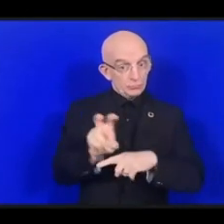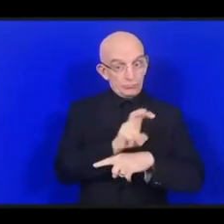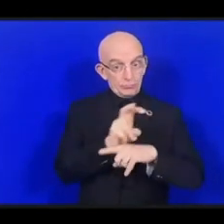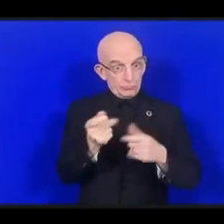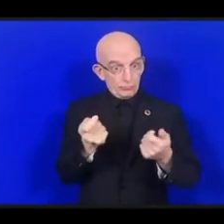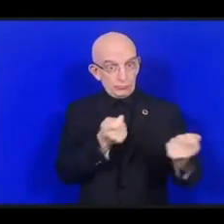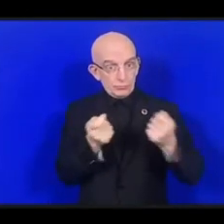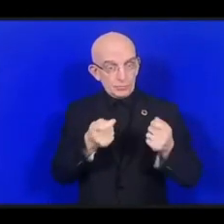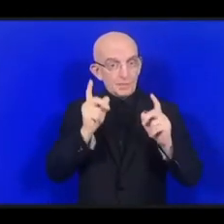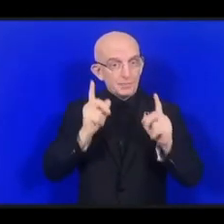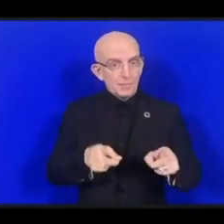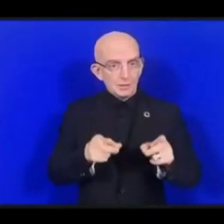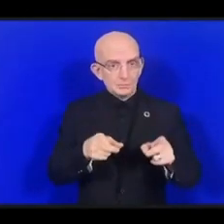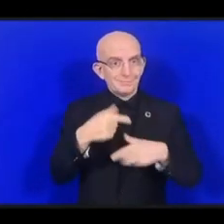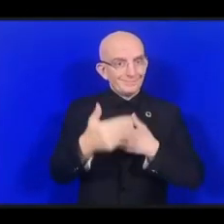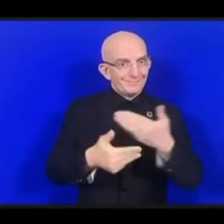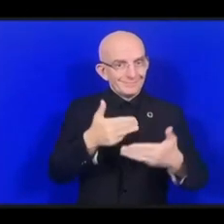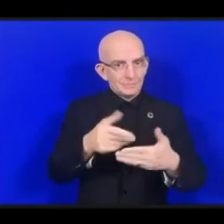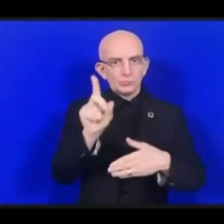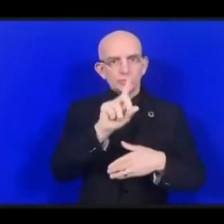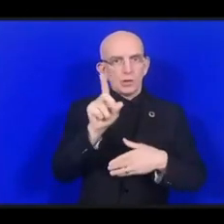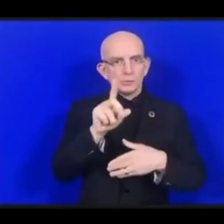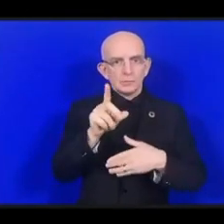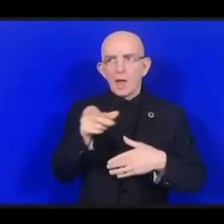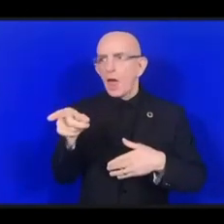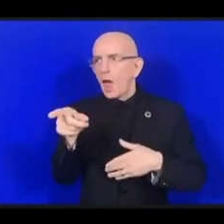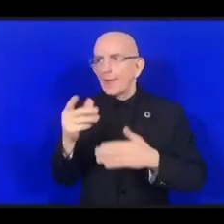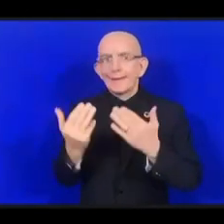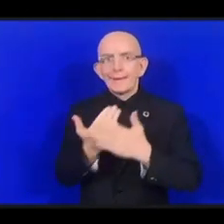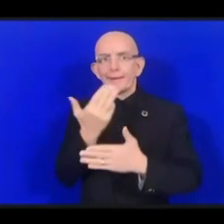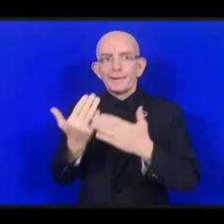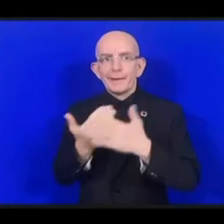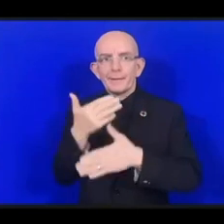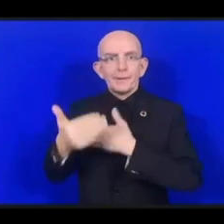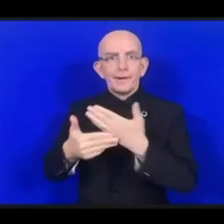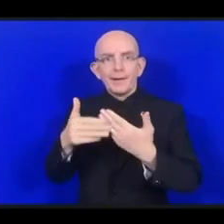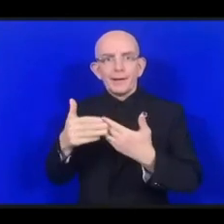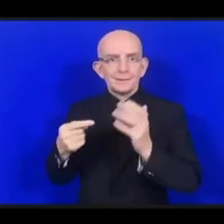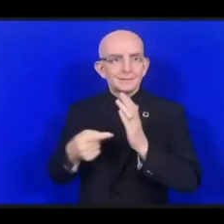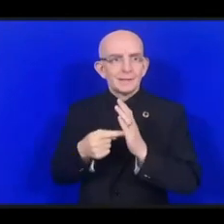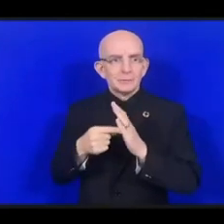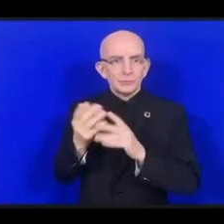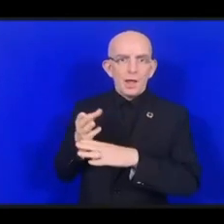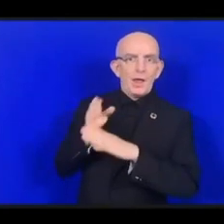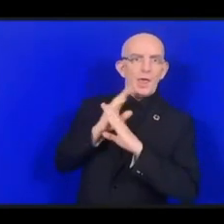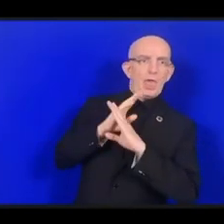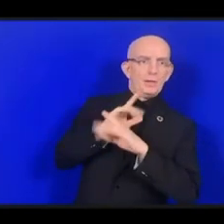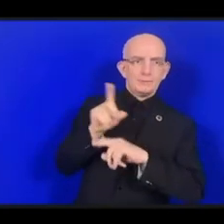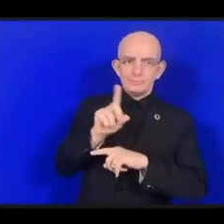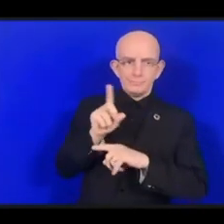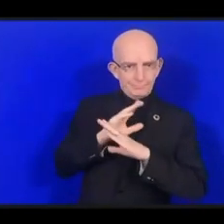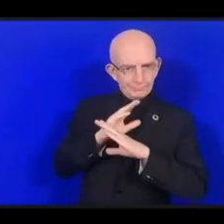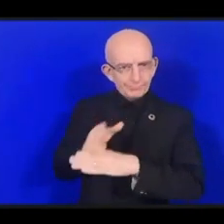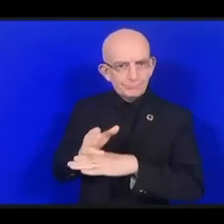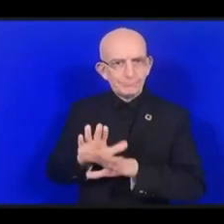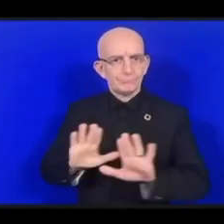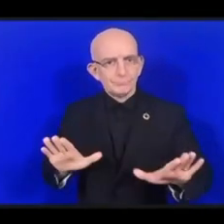сбалансированность. Таким образом, члены парламентов представляют население, и именно им